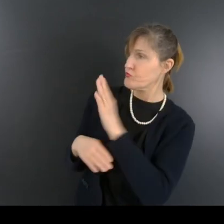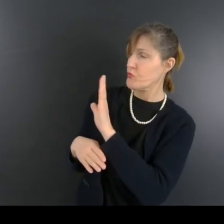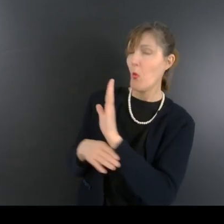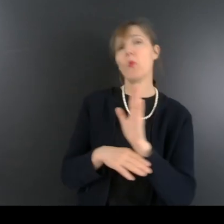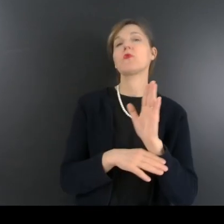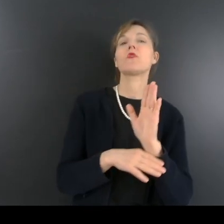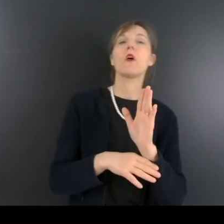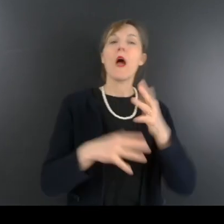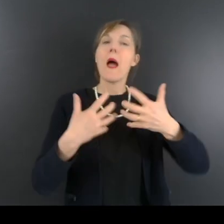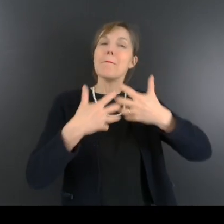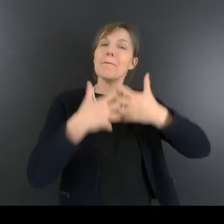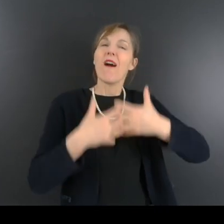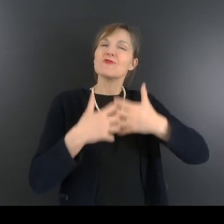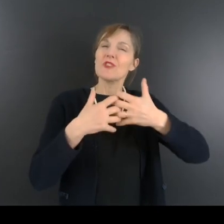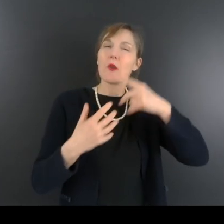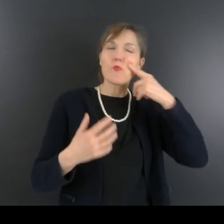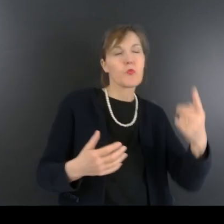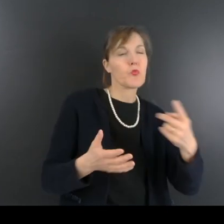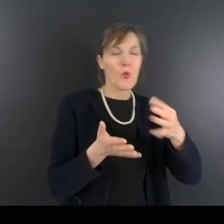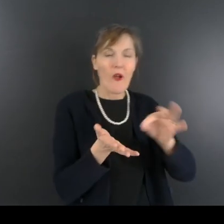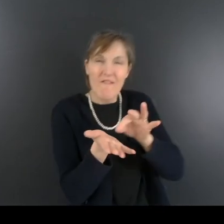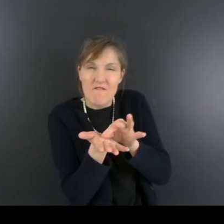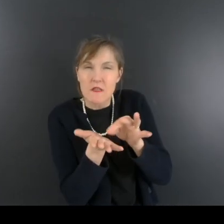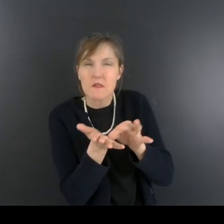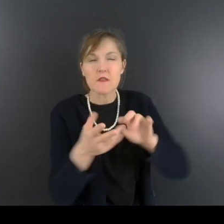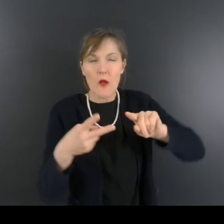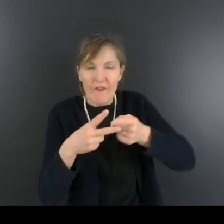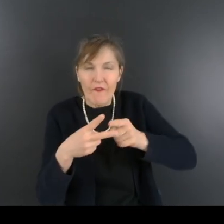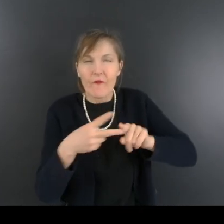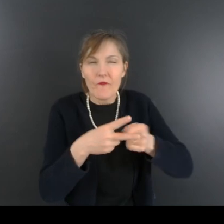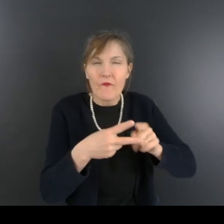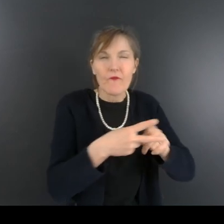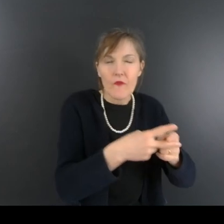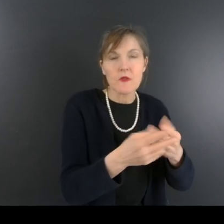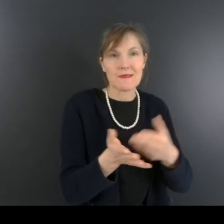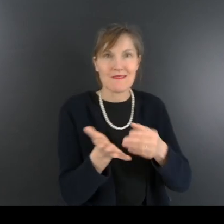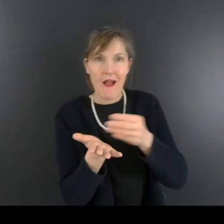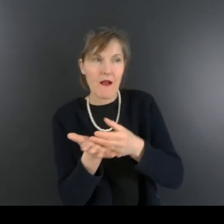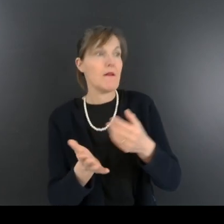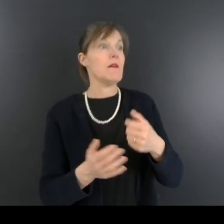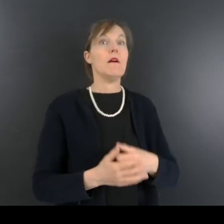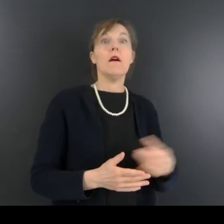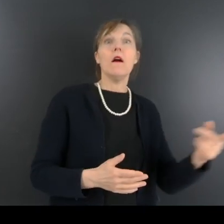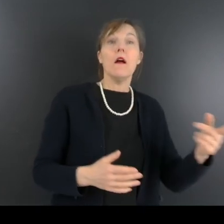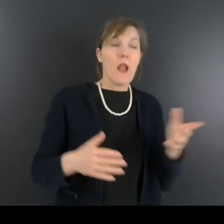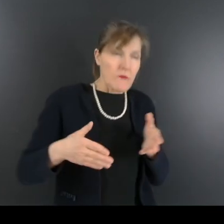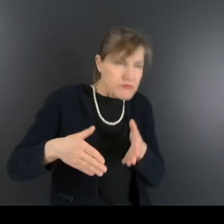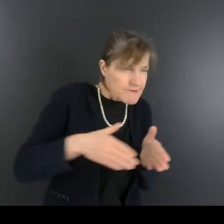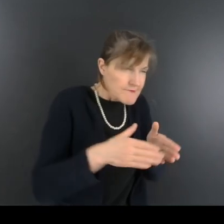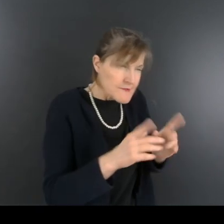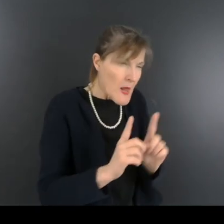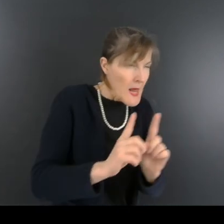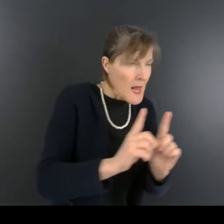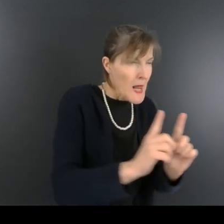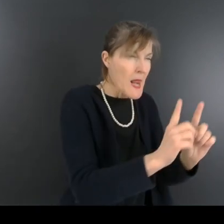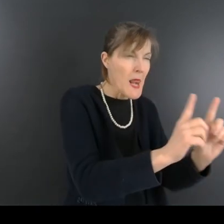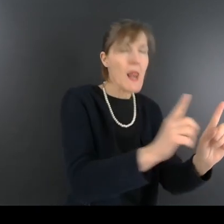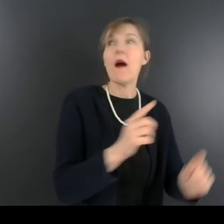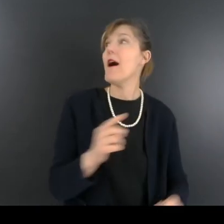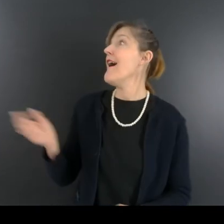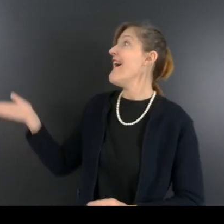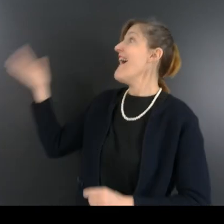machines à écrire. Tandis que nous traversions les salles bruyantes, il dut élever la voix pour m'annoncer qu'il allait